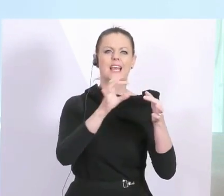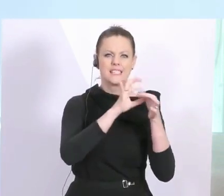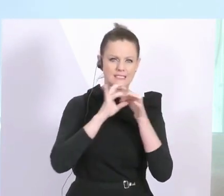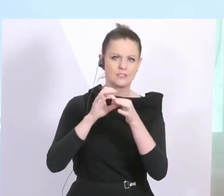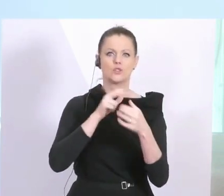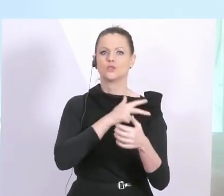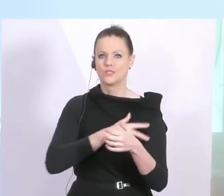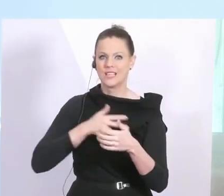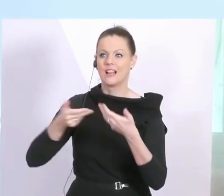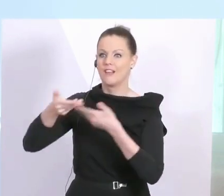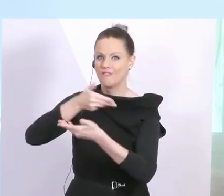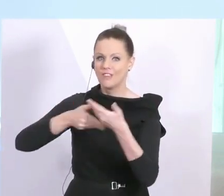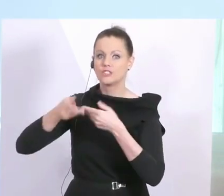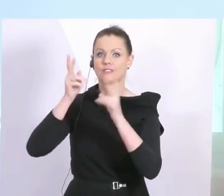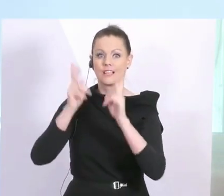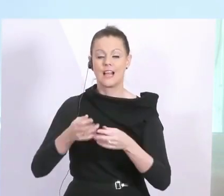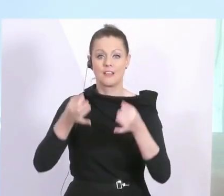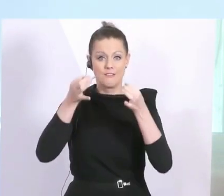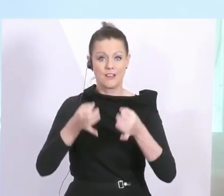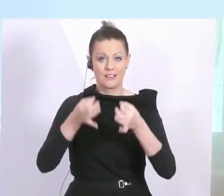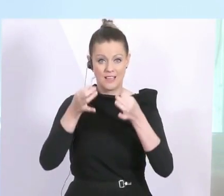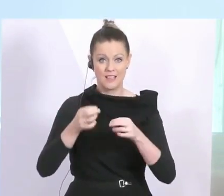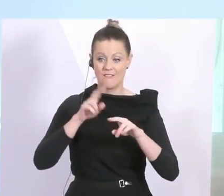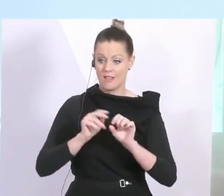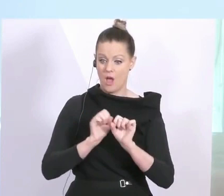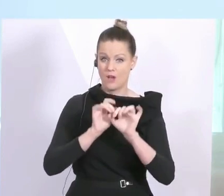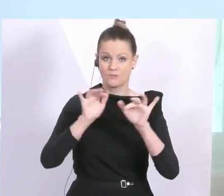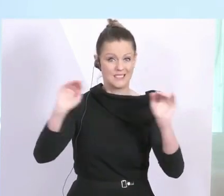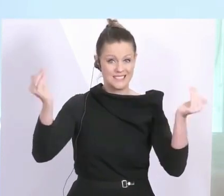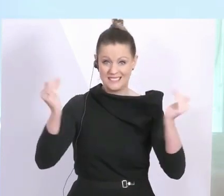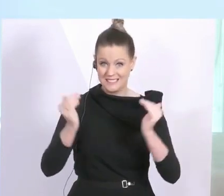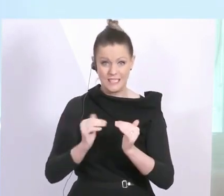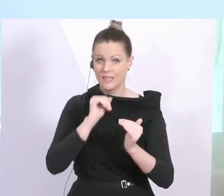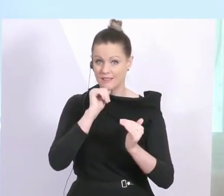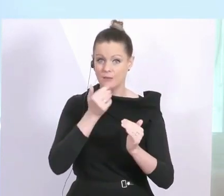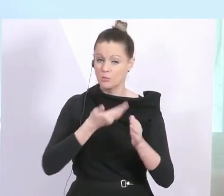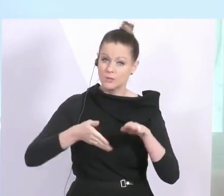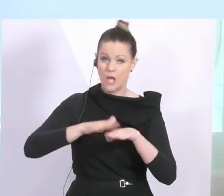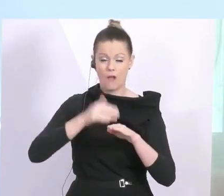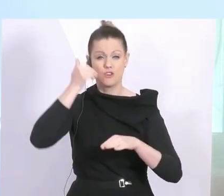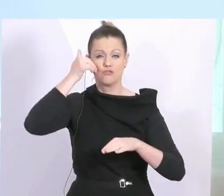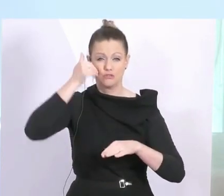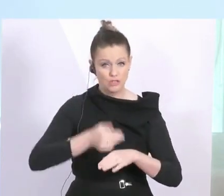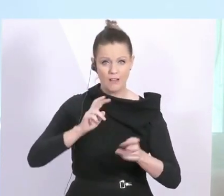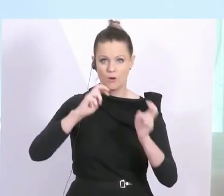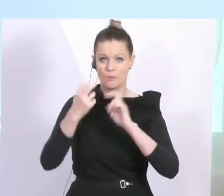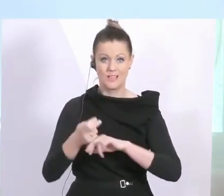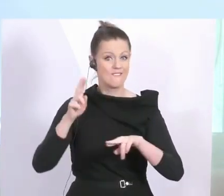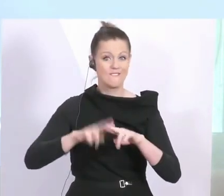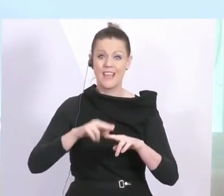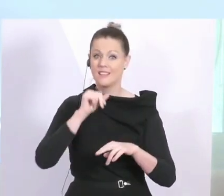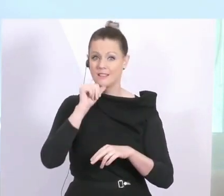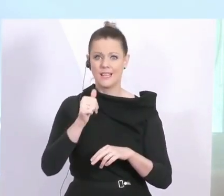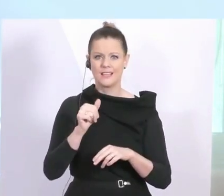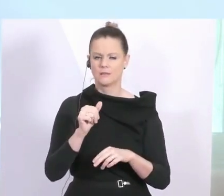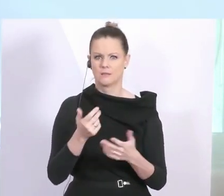verträglich. Aber solange wir das nicht weiter runterbringen, müssen wir nachschärfen. Alles andere wäre unverantwortlich. Es hat niemand